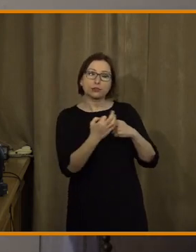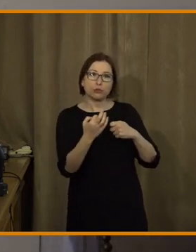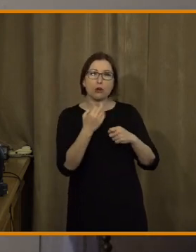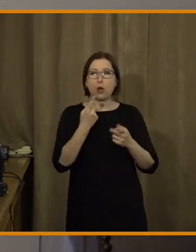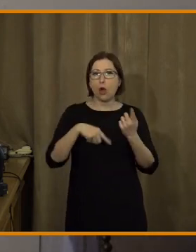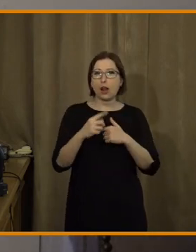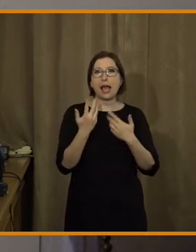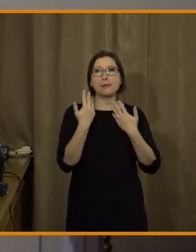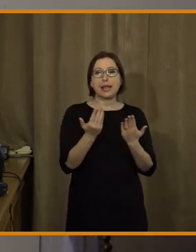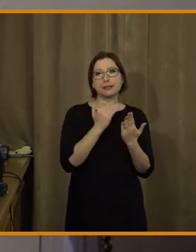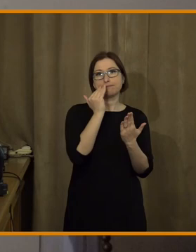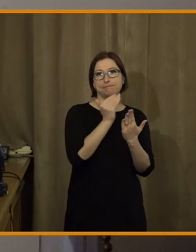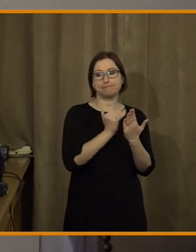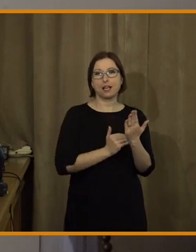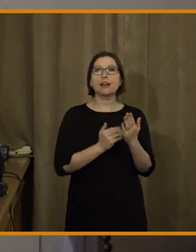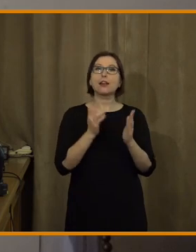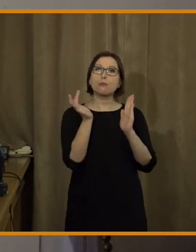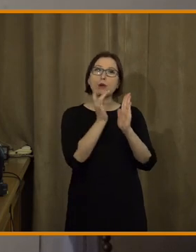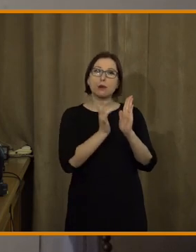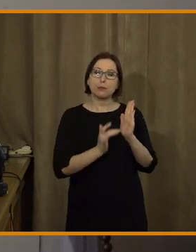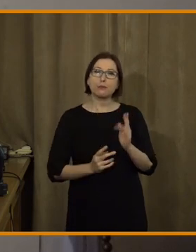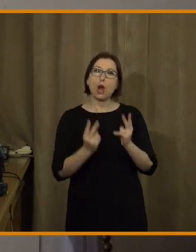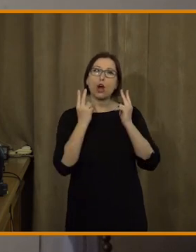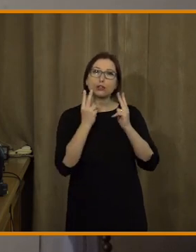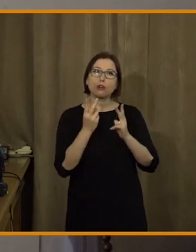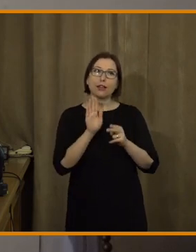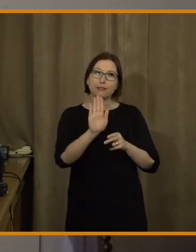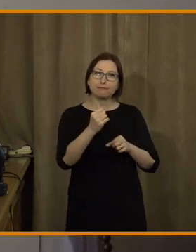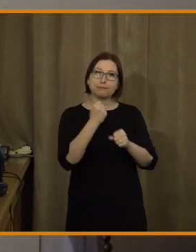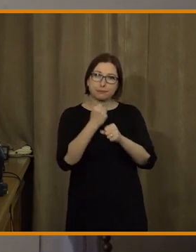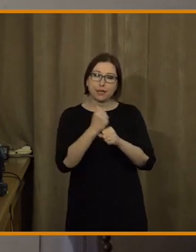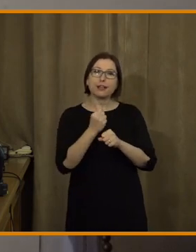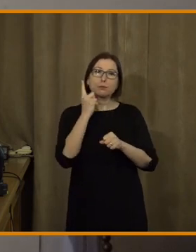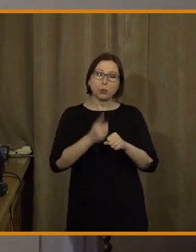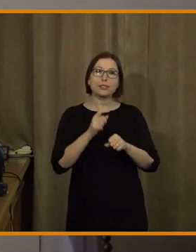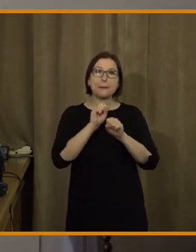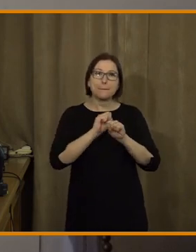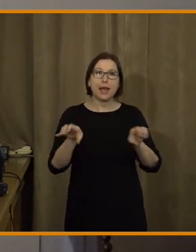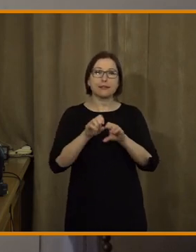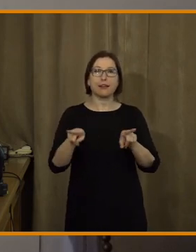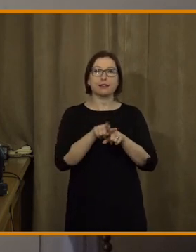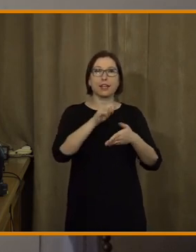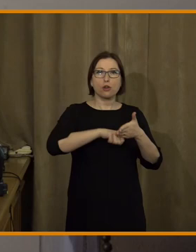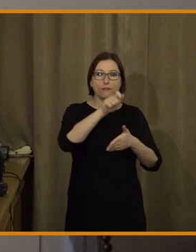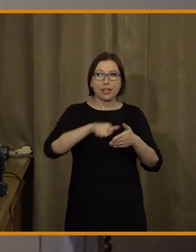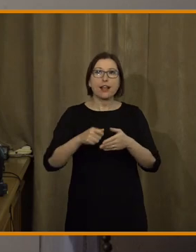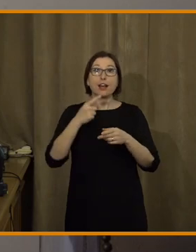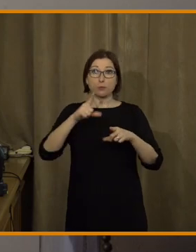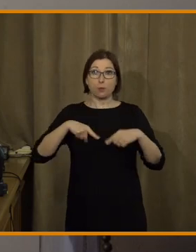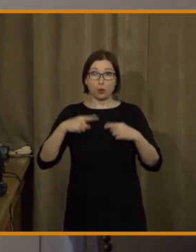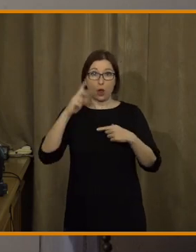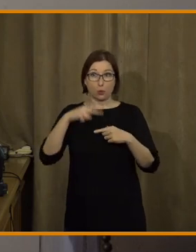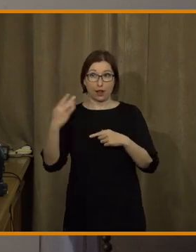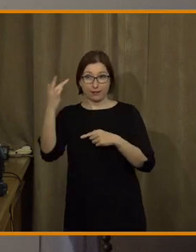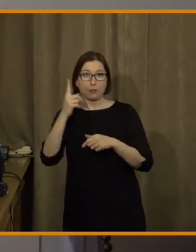desítku etických zásad a hodnot, podle nich by se měli novináři a média ve své práci při využívání